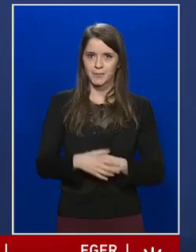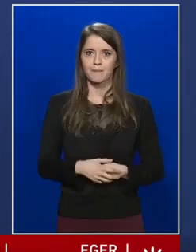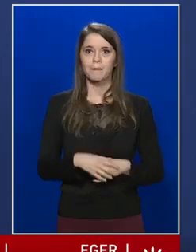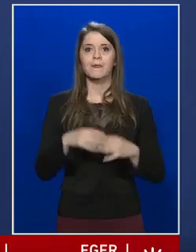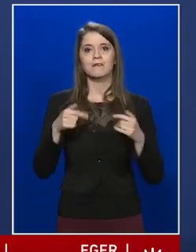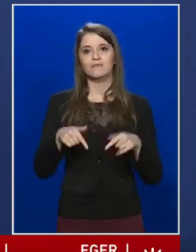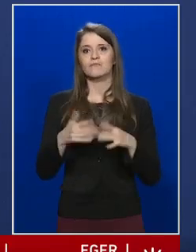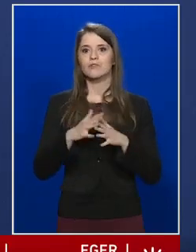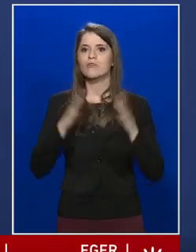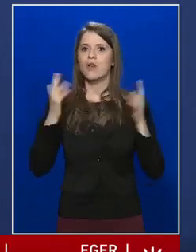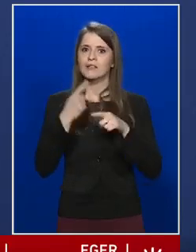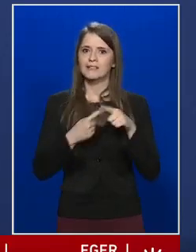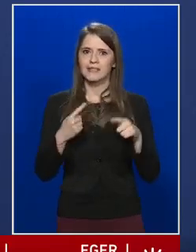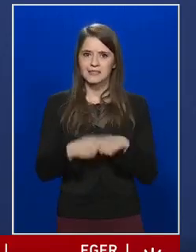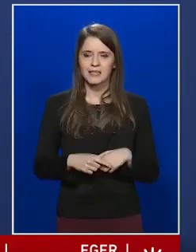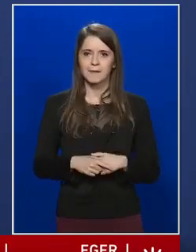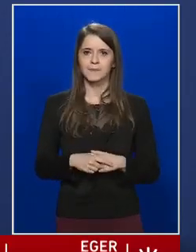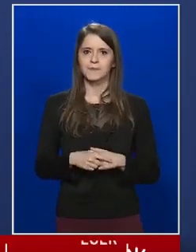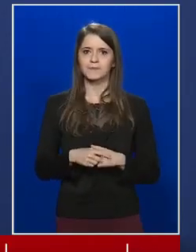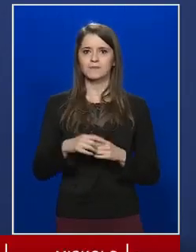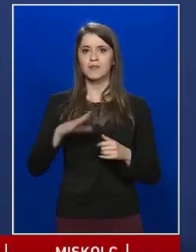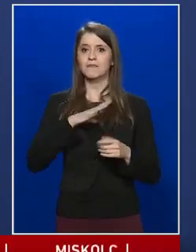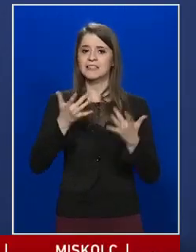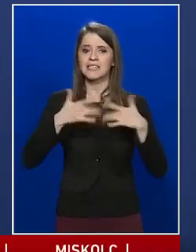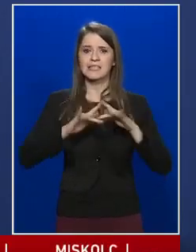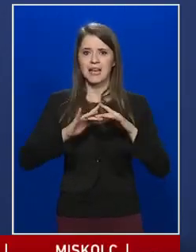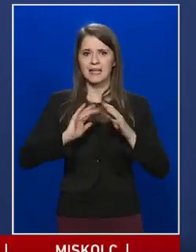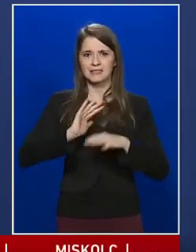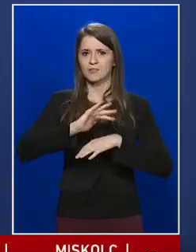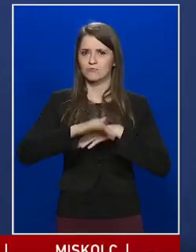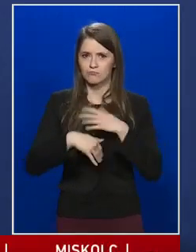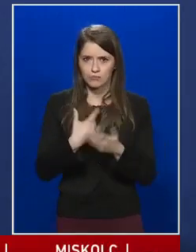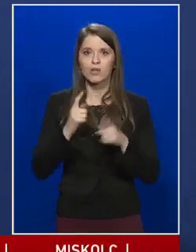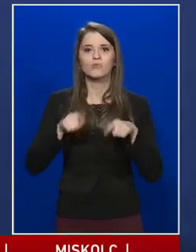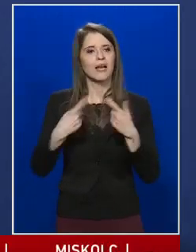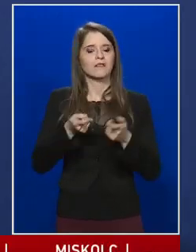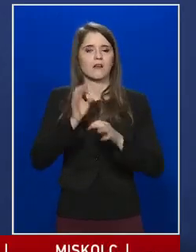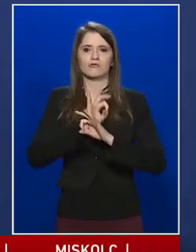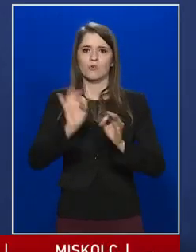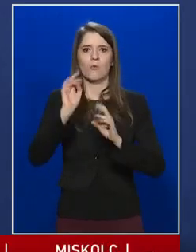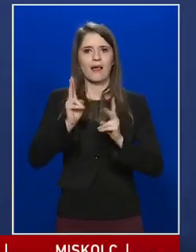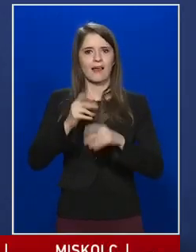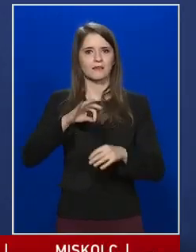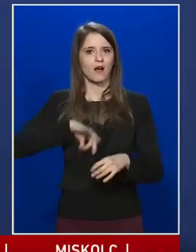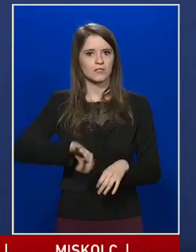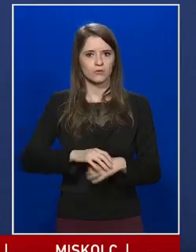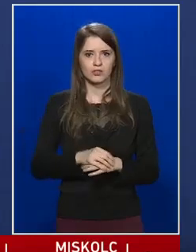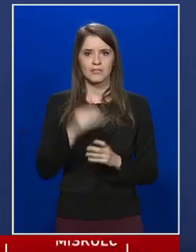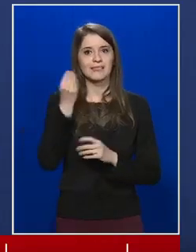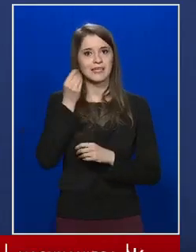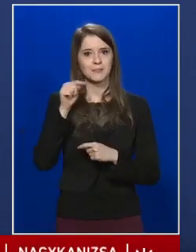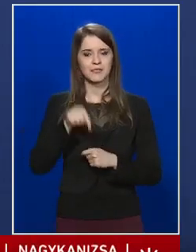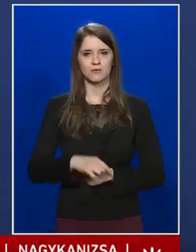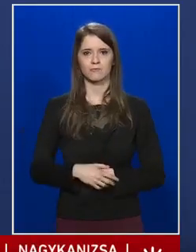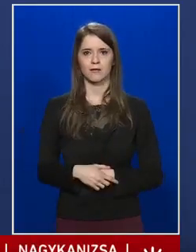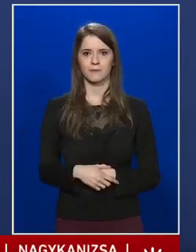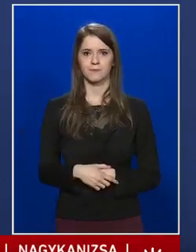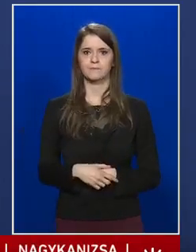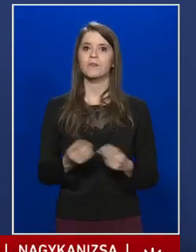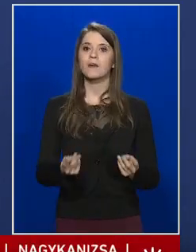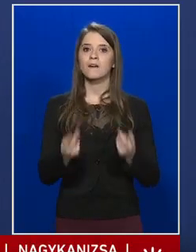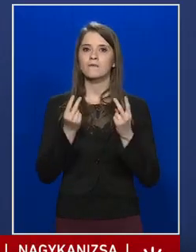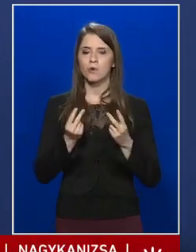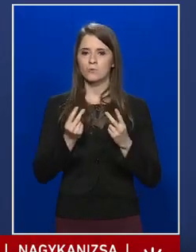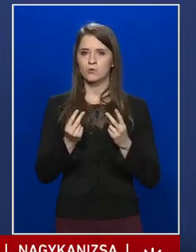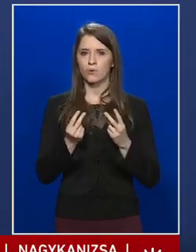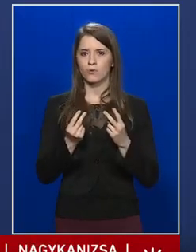jelentős része a veszélyhelyzet elmúltával is jól hasznosíthatóak lesznek a képzésekben. Fontos